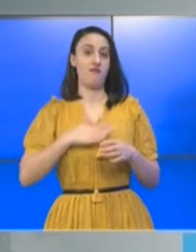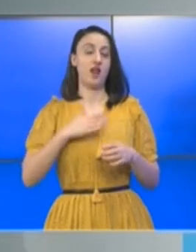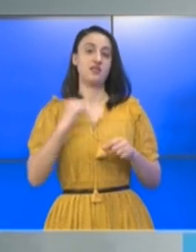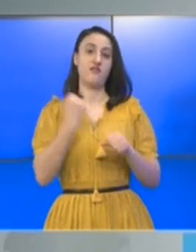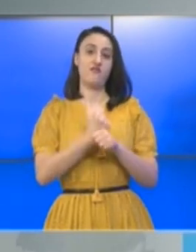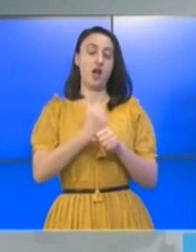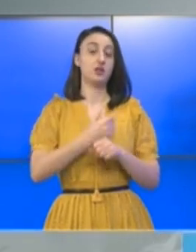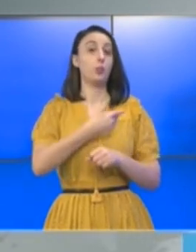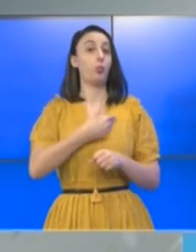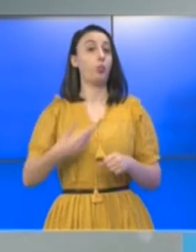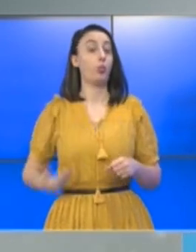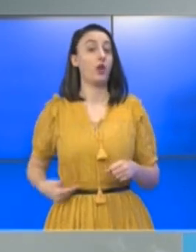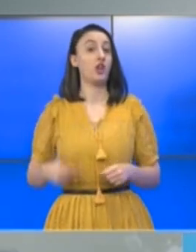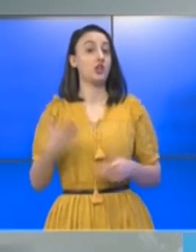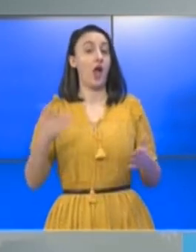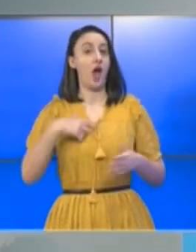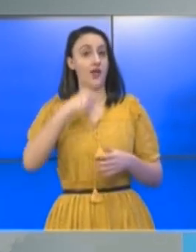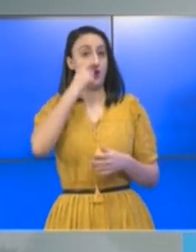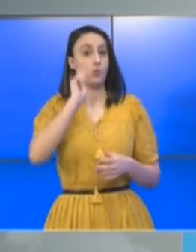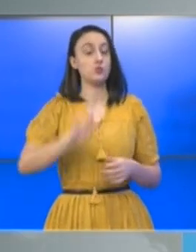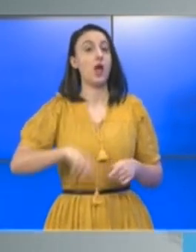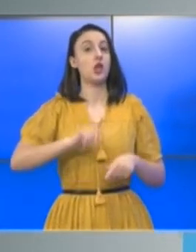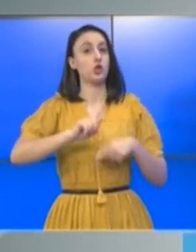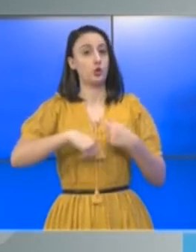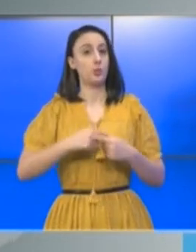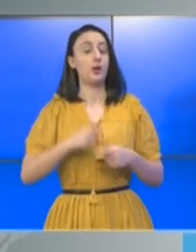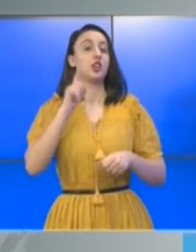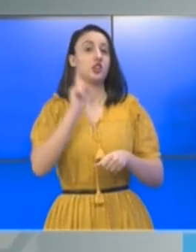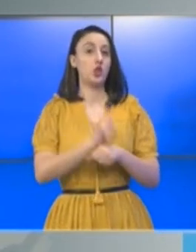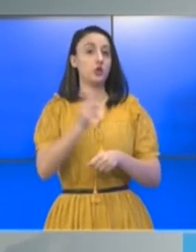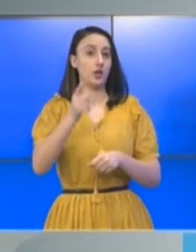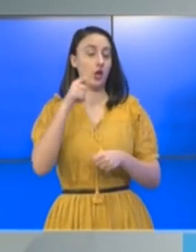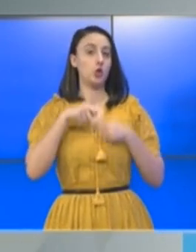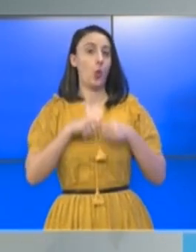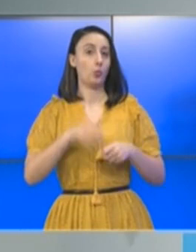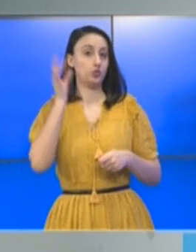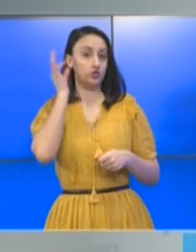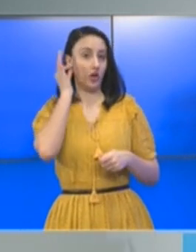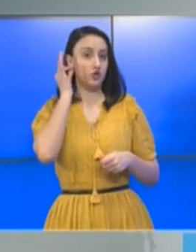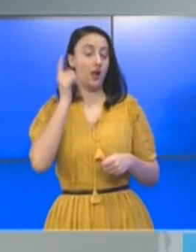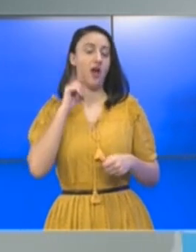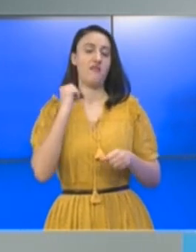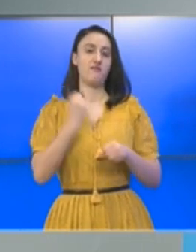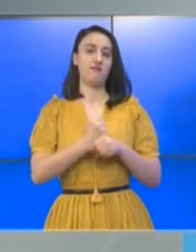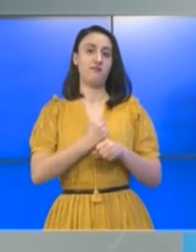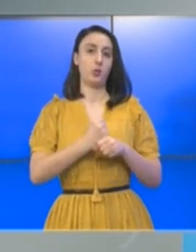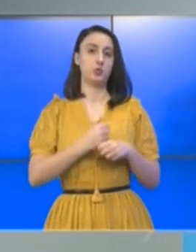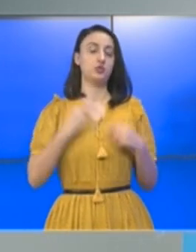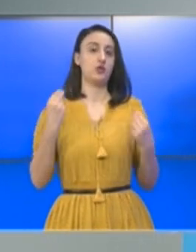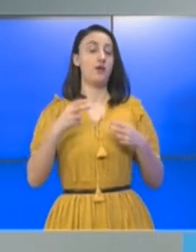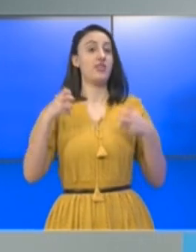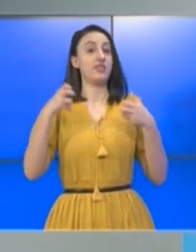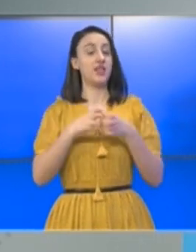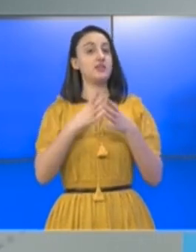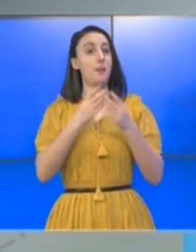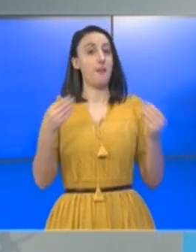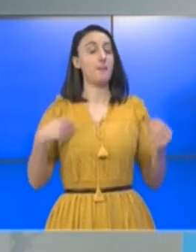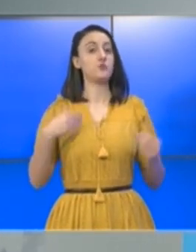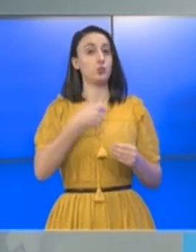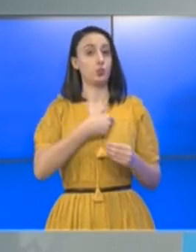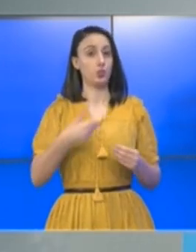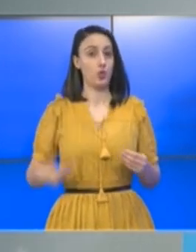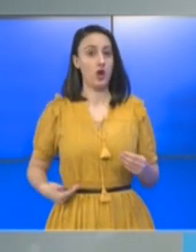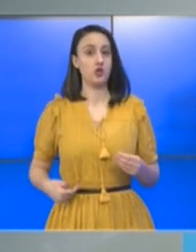vrut să le facă în București, la care a renunțat ulterior. Tot domnul Cerceri făcea apologia testării în masă în